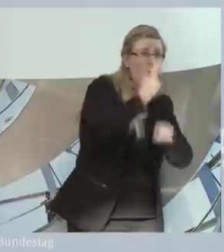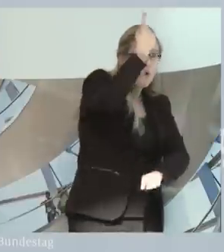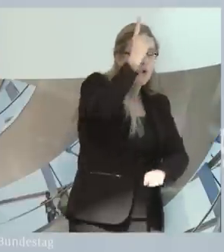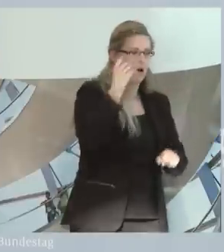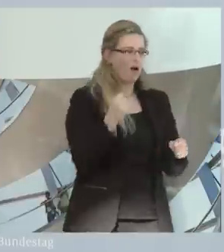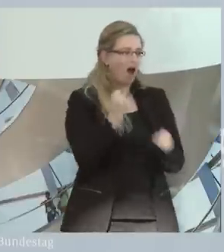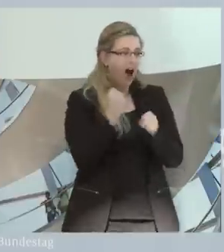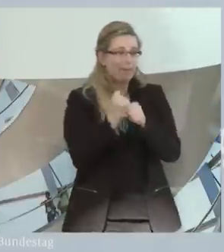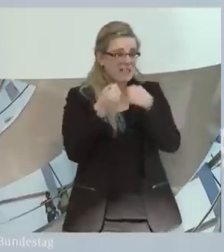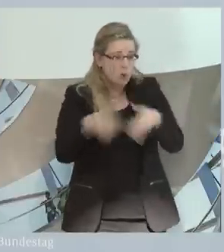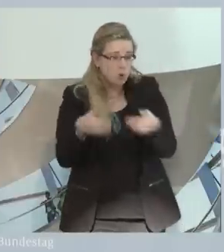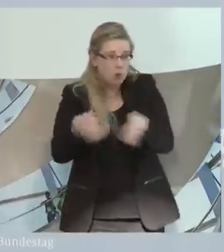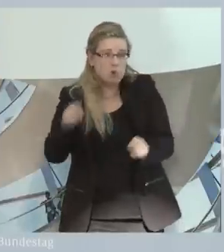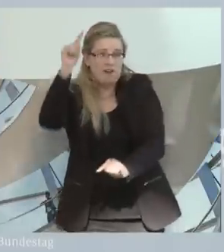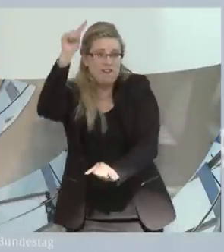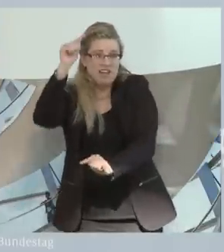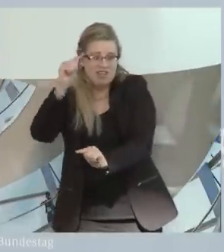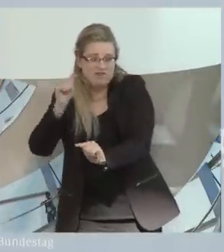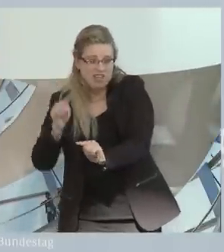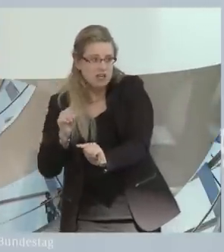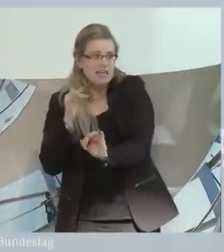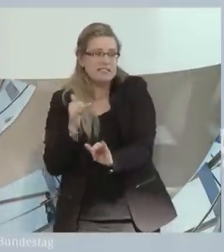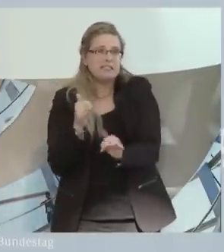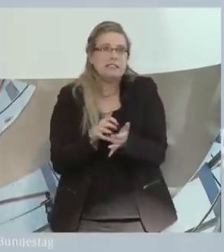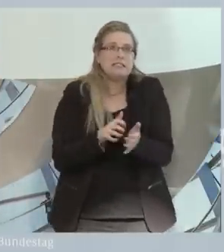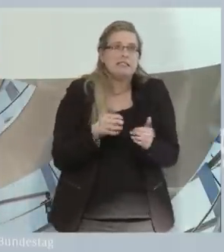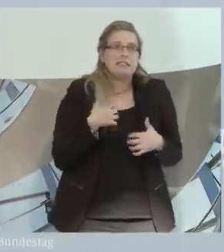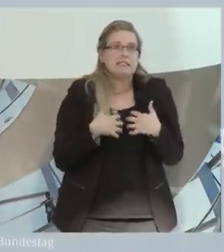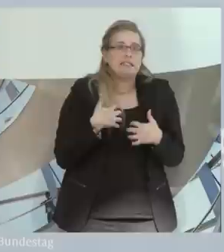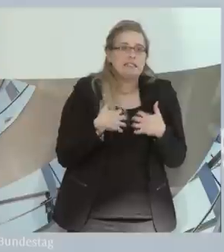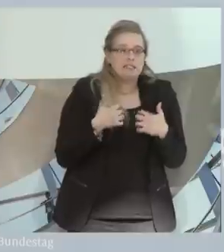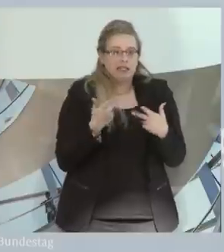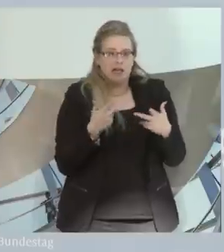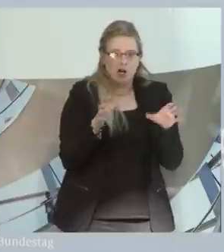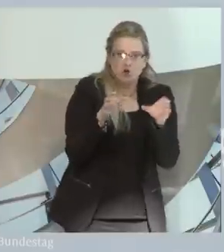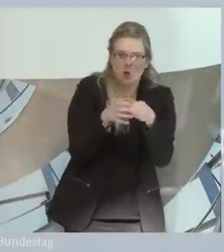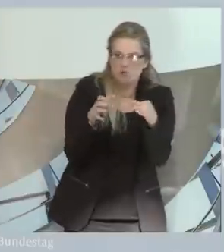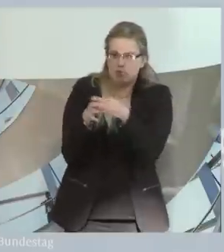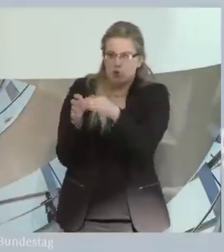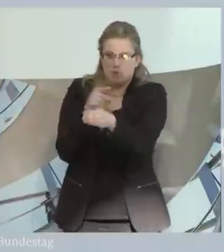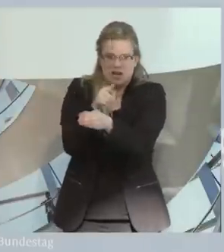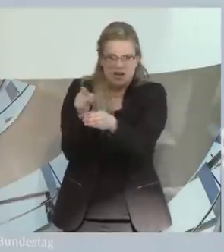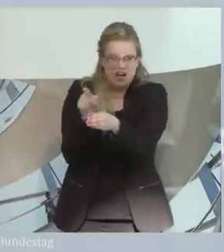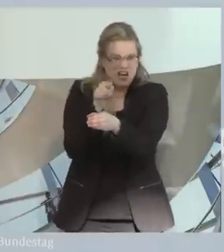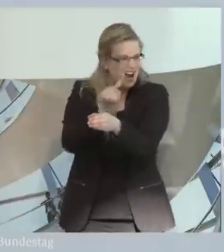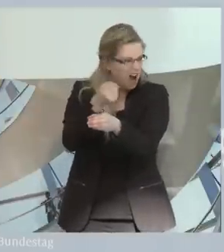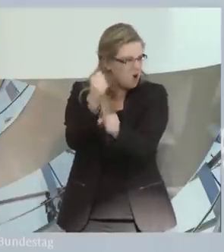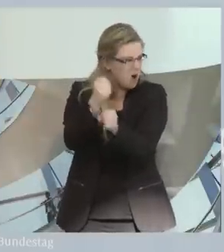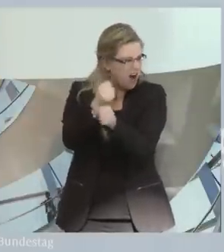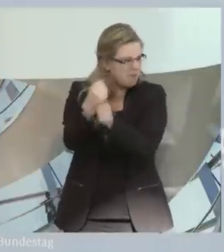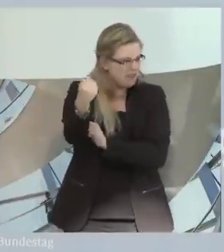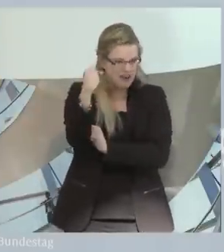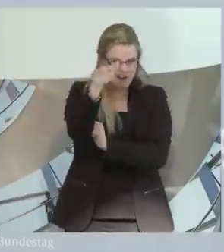Arbeitslosigkeit. Und jetzt rücken plötzlich viele Gruppen in den Mittelpunkt der Überlegungen,